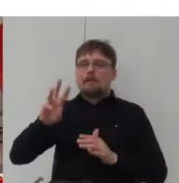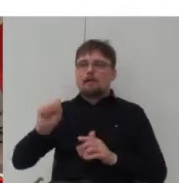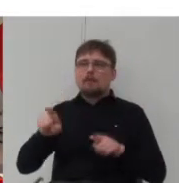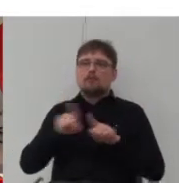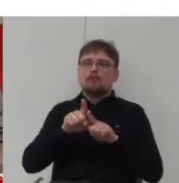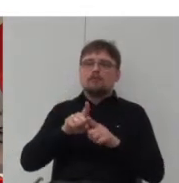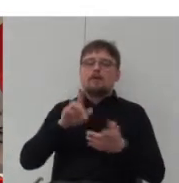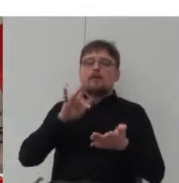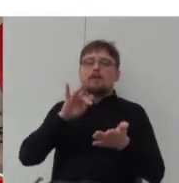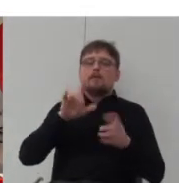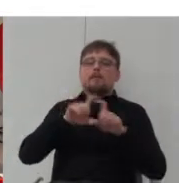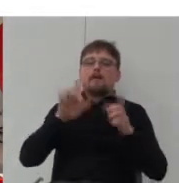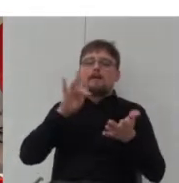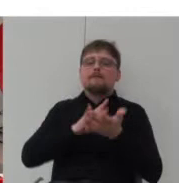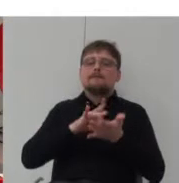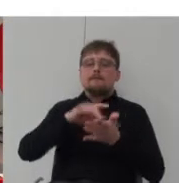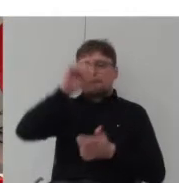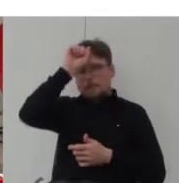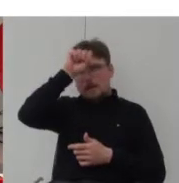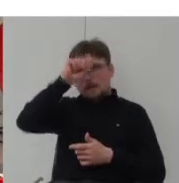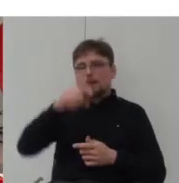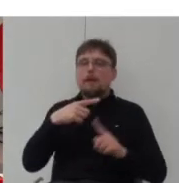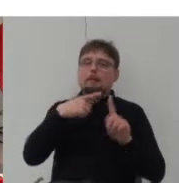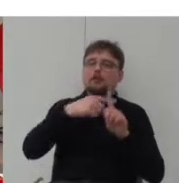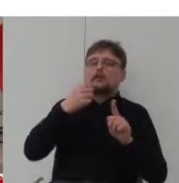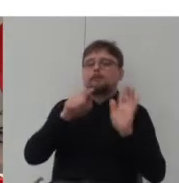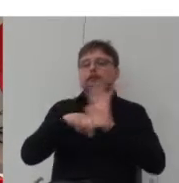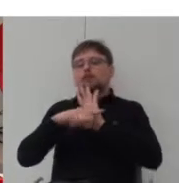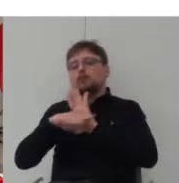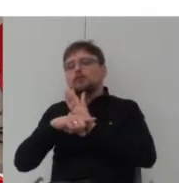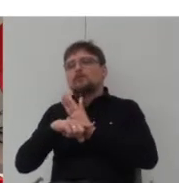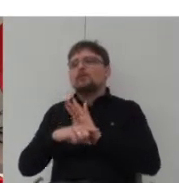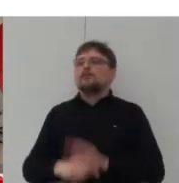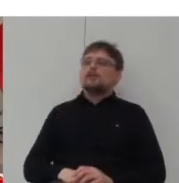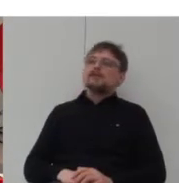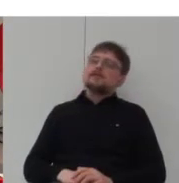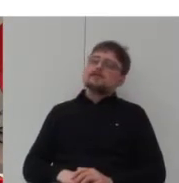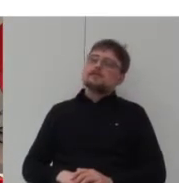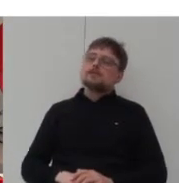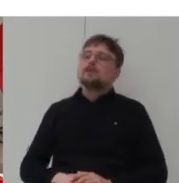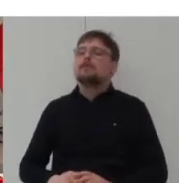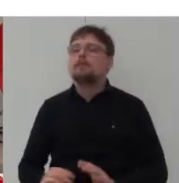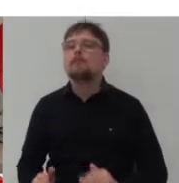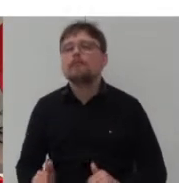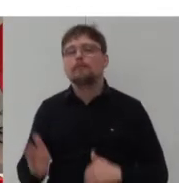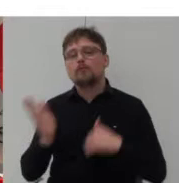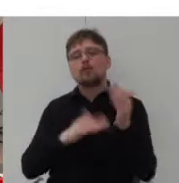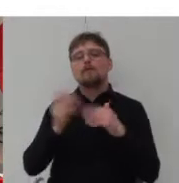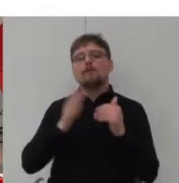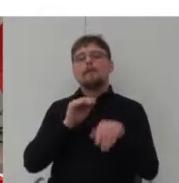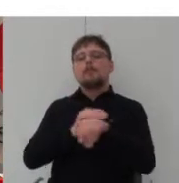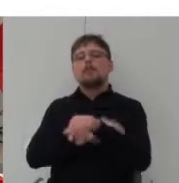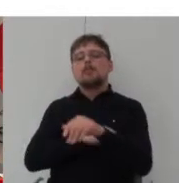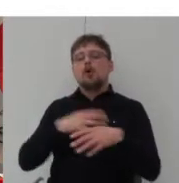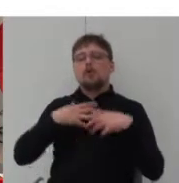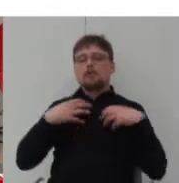Berlinie no i tak plusy plusy minusy budowy metodą gospodarczą przy